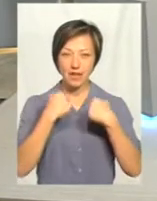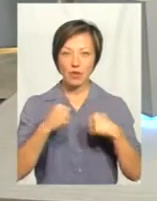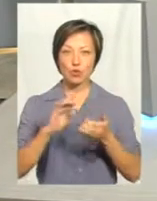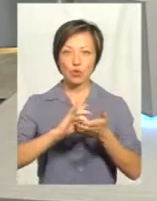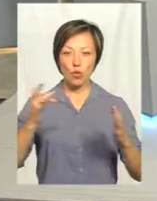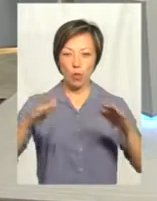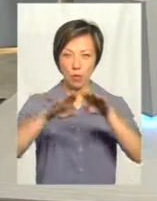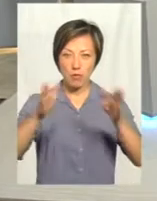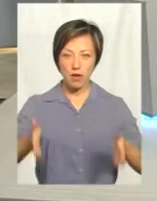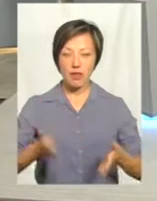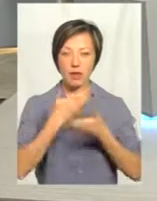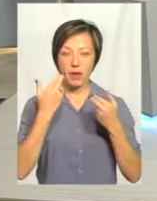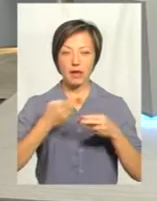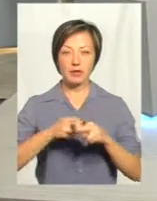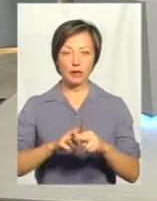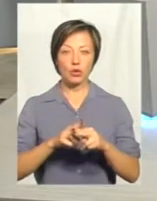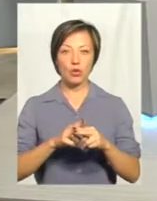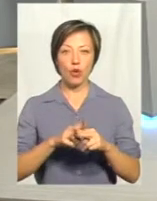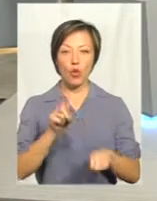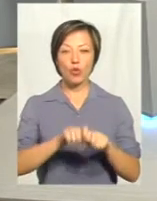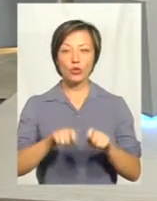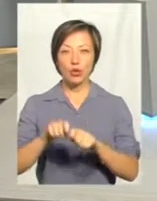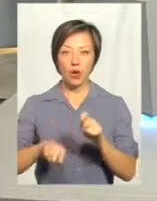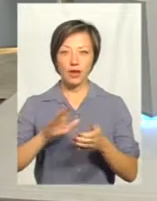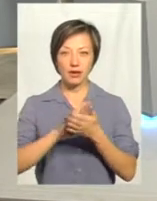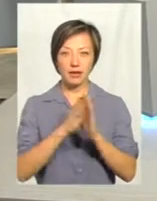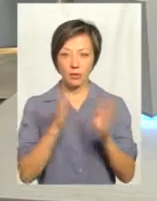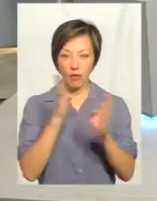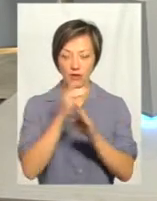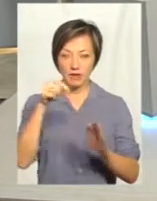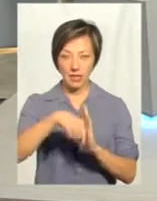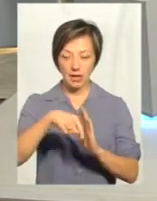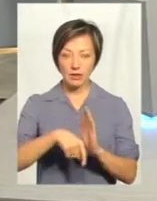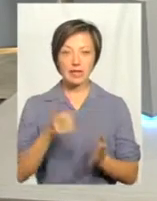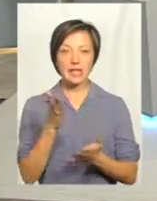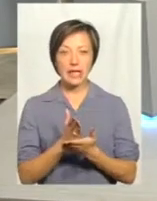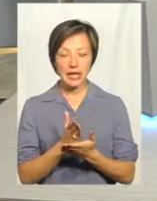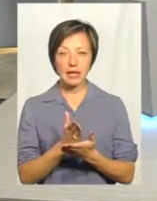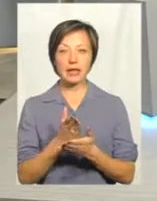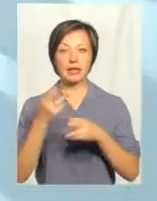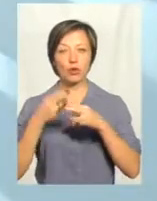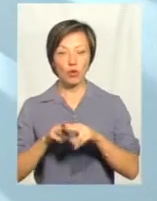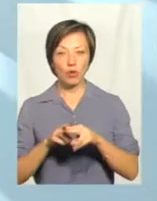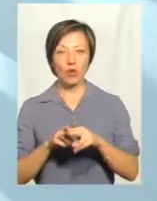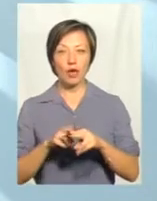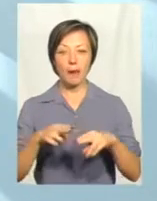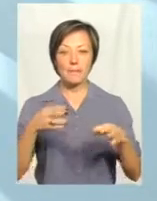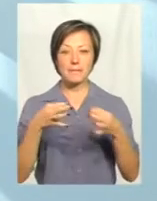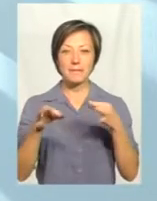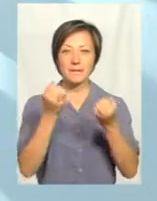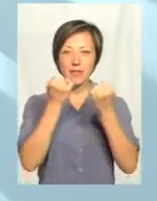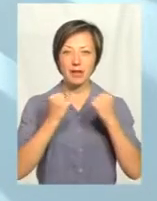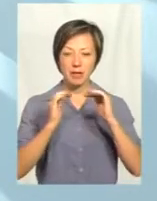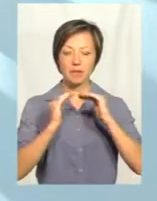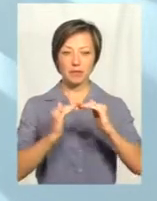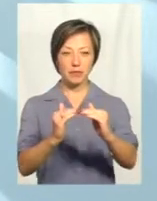але не має технології контролю мікроклімату всередині. І є технології, скажімо, плівкові, такі тунельні,